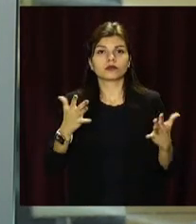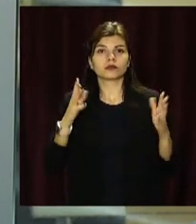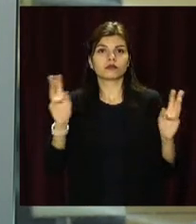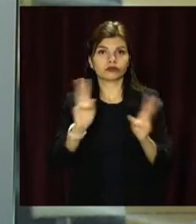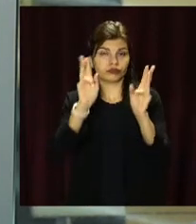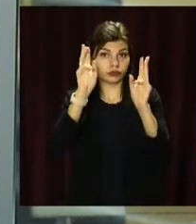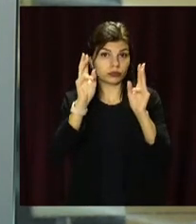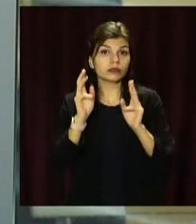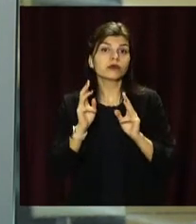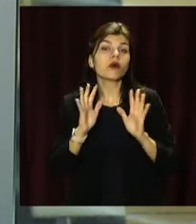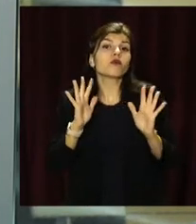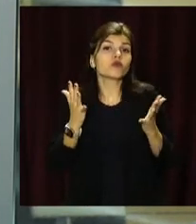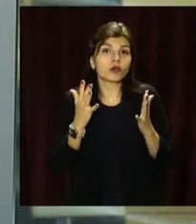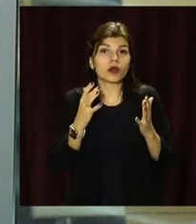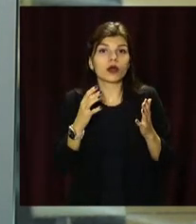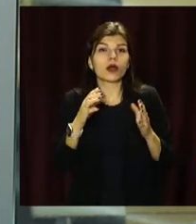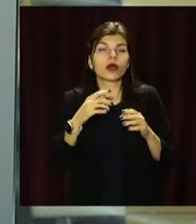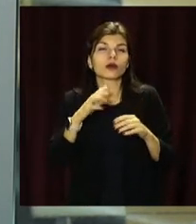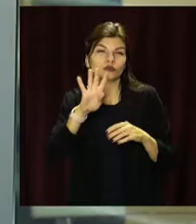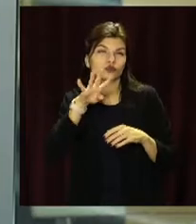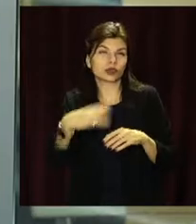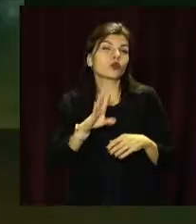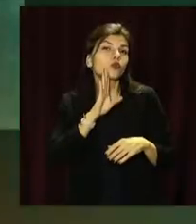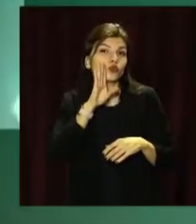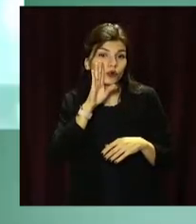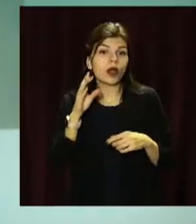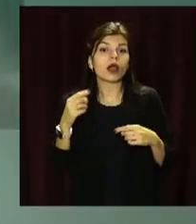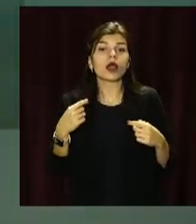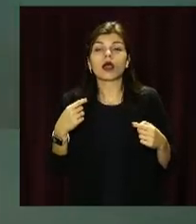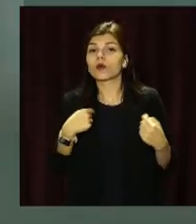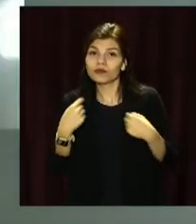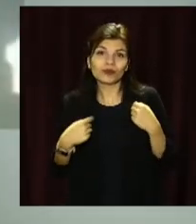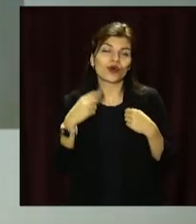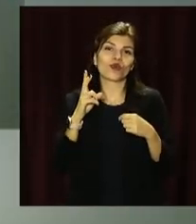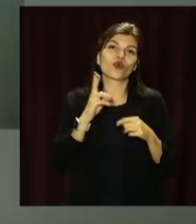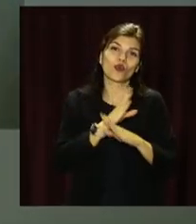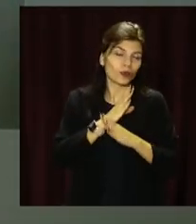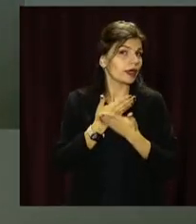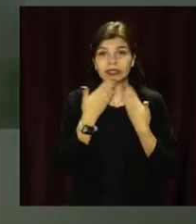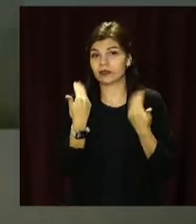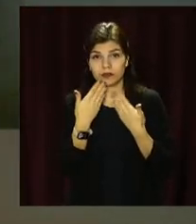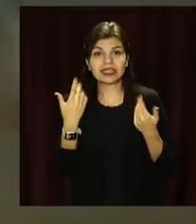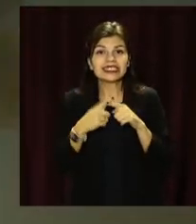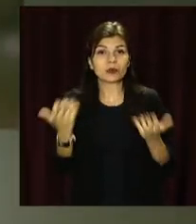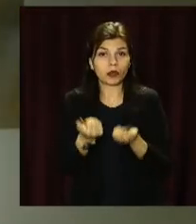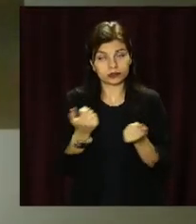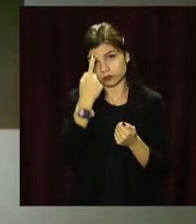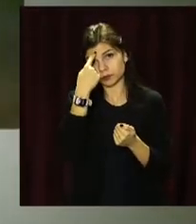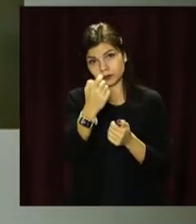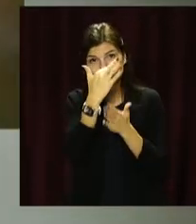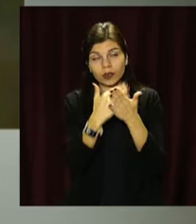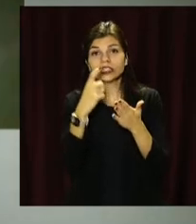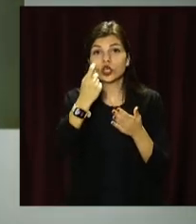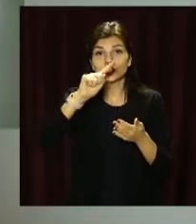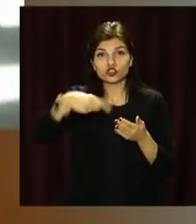Торсировини. Інцидент стався о пів на п'яту ранку. Постраждалих та загиблих немає, повідомляють у ДСНС області. За годину